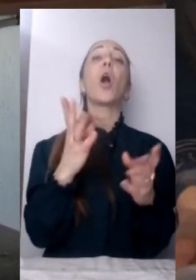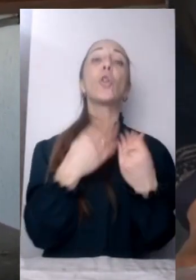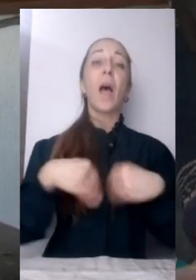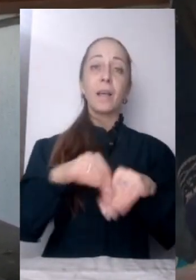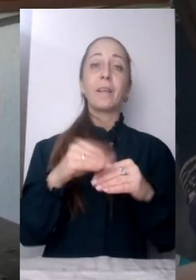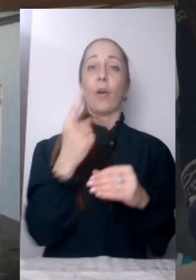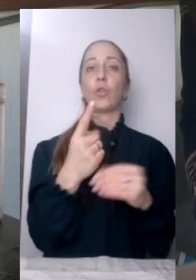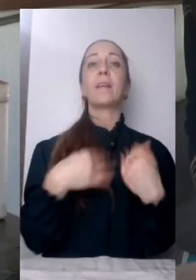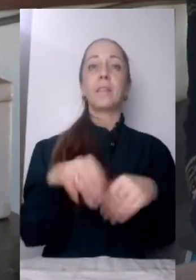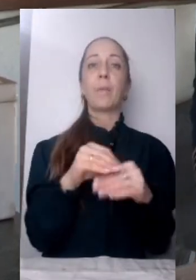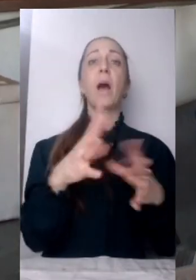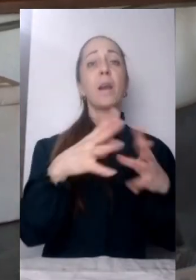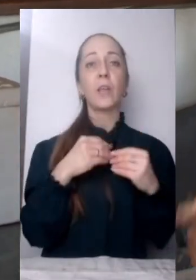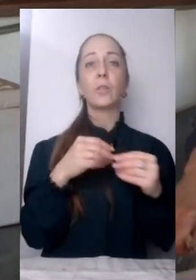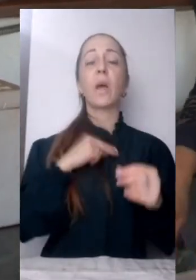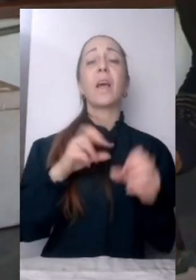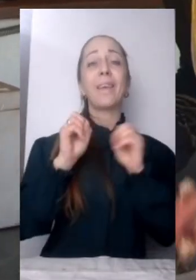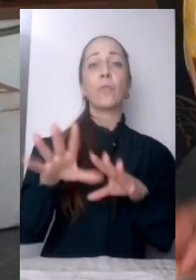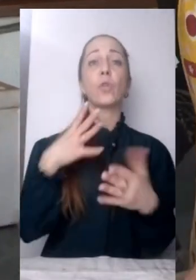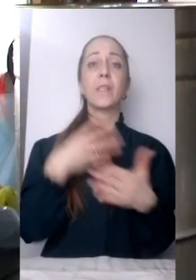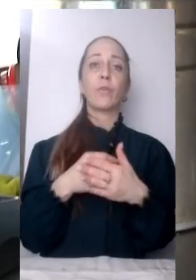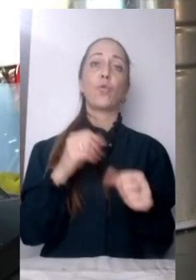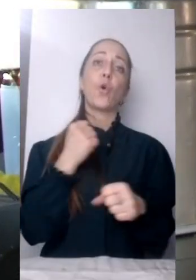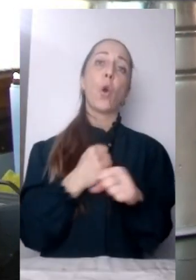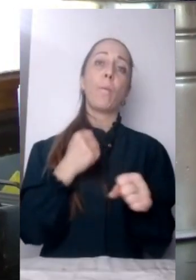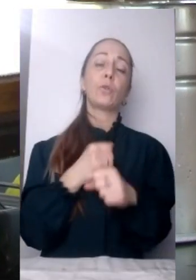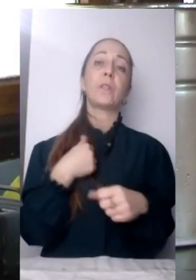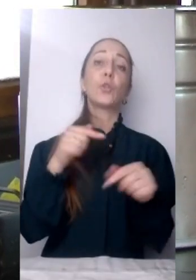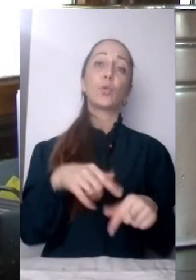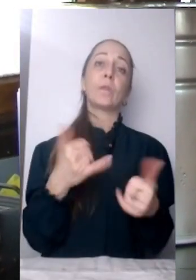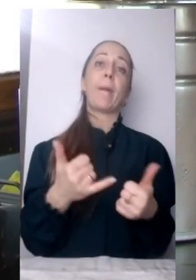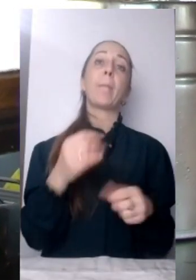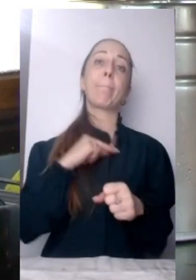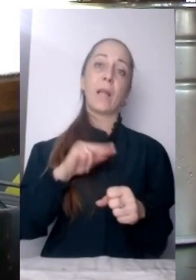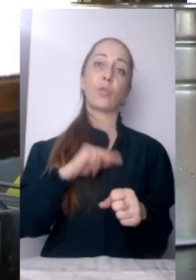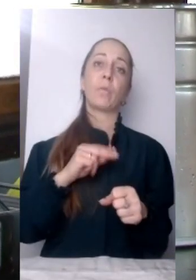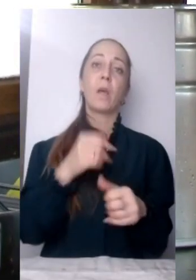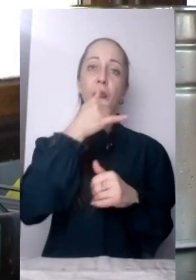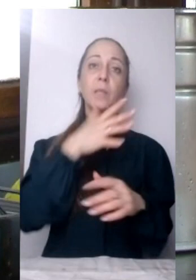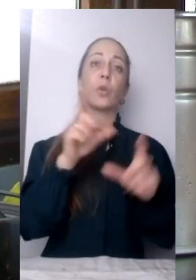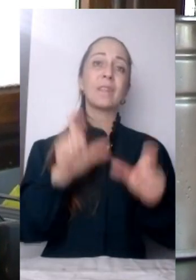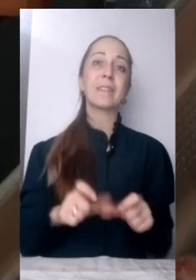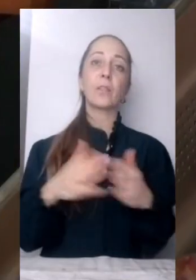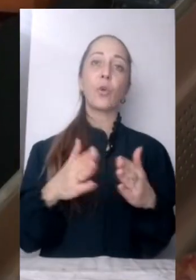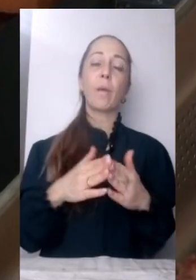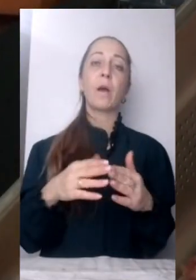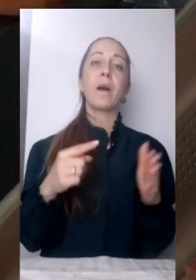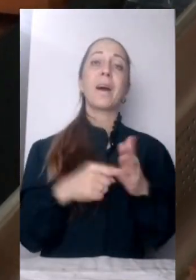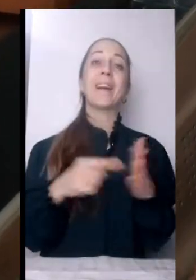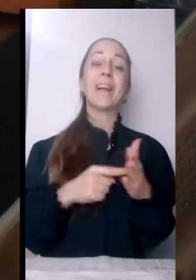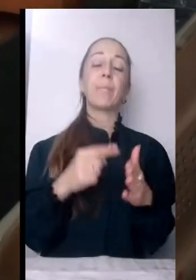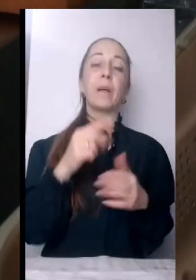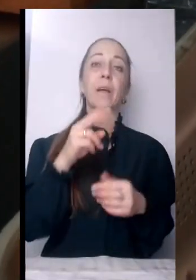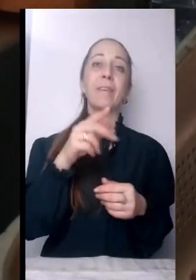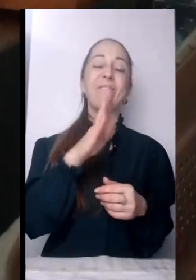Покинули свою роботу і прийшли, і тепер працюємо. Не змогла всидіти вдома віках гриб. Каже, аби хоч якось відволіктися